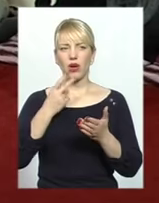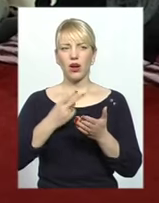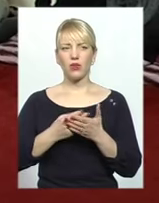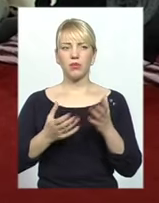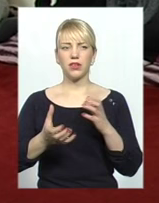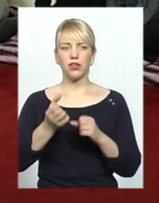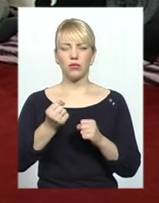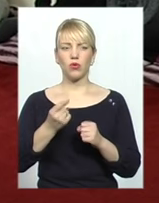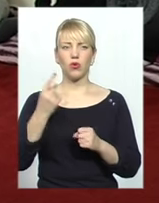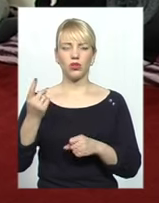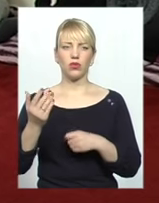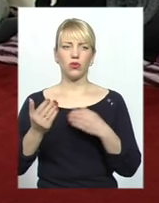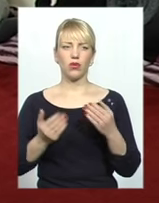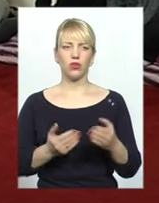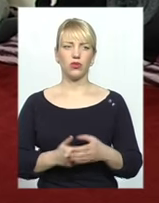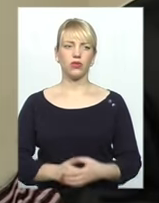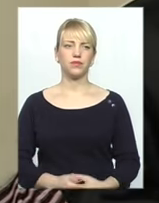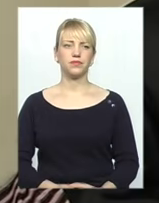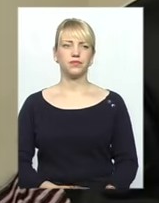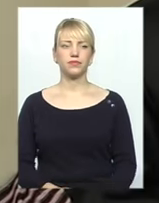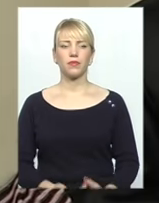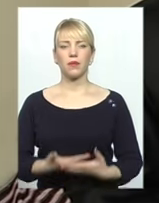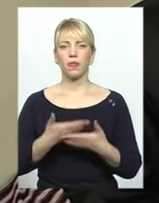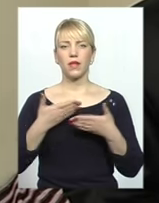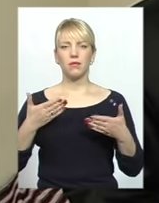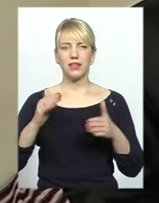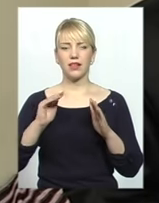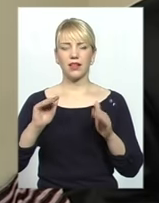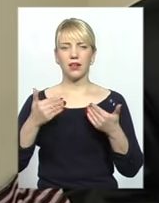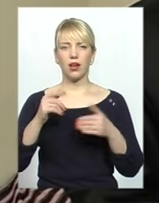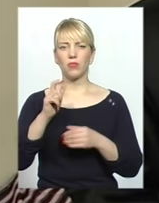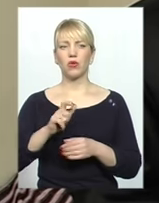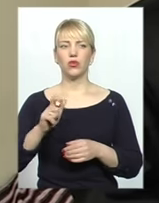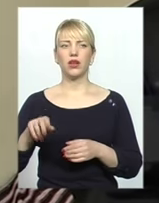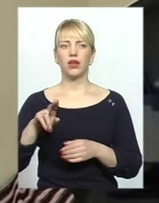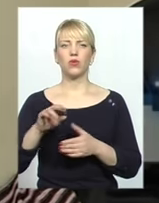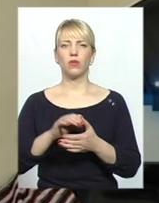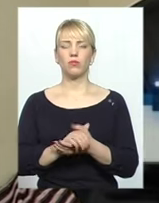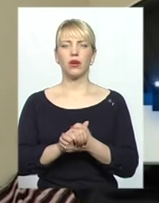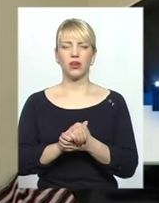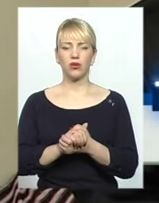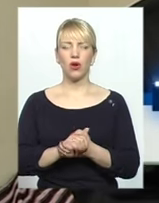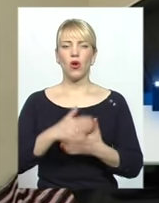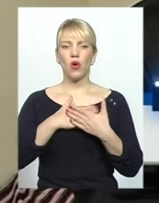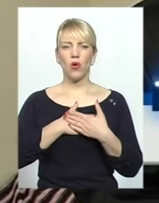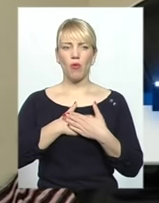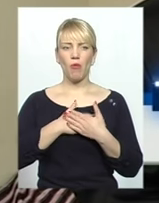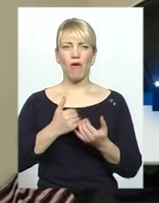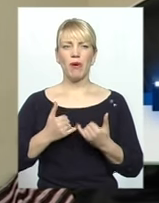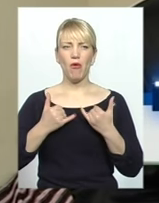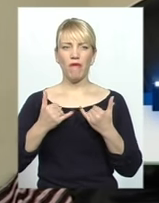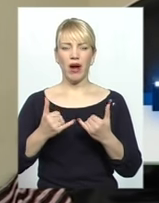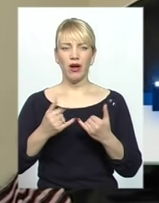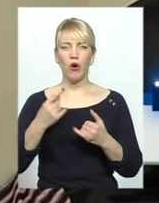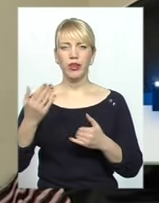означає чужий переконані мусульмани краю. Ми закликаємо людей до миру, любові, поваги і так далі один